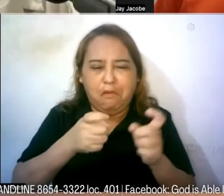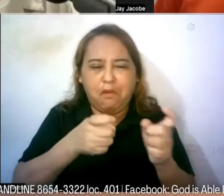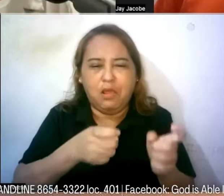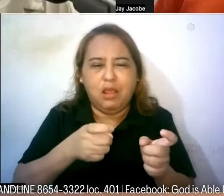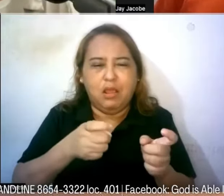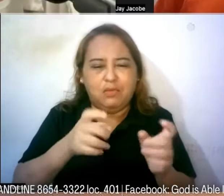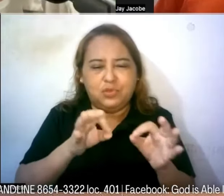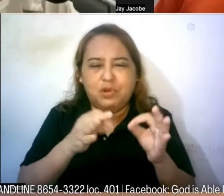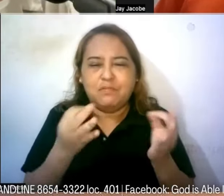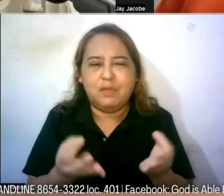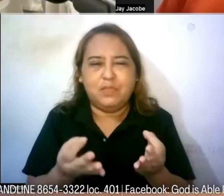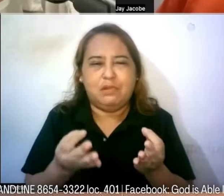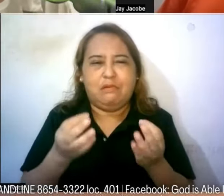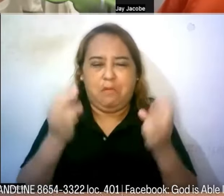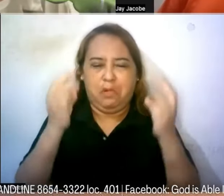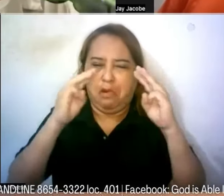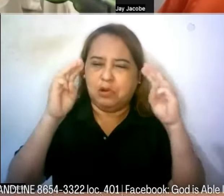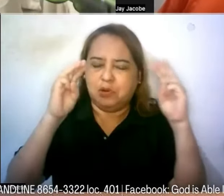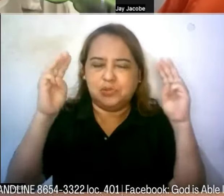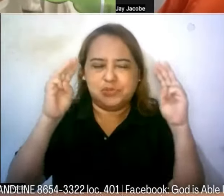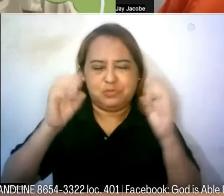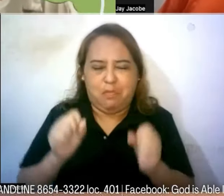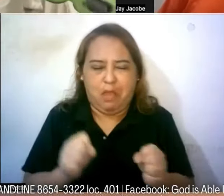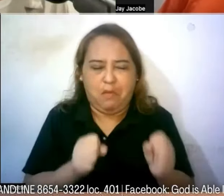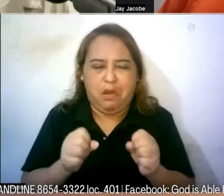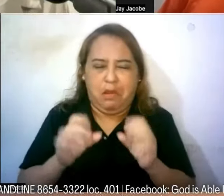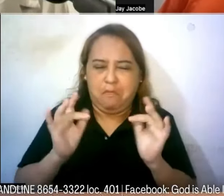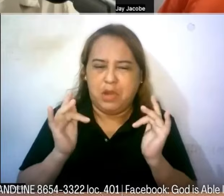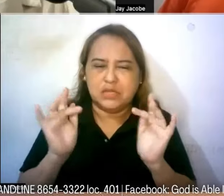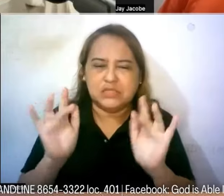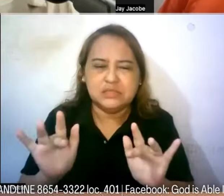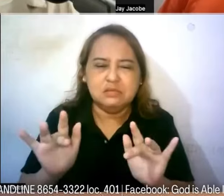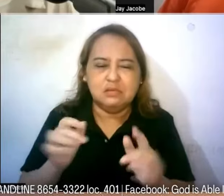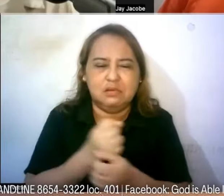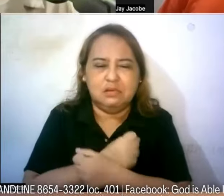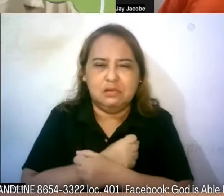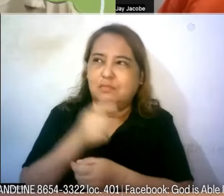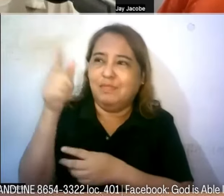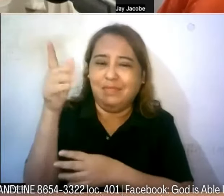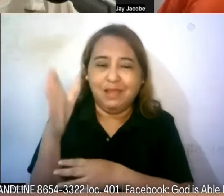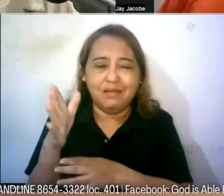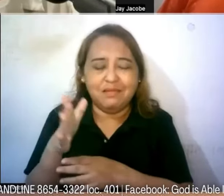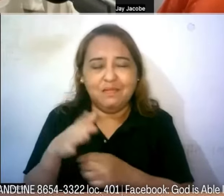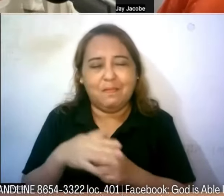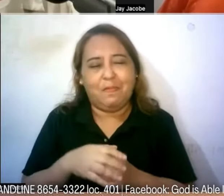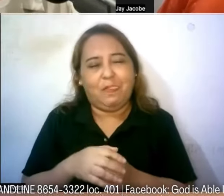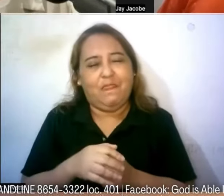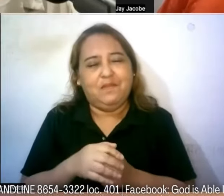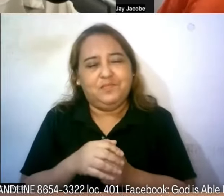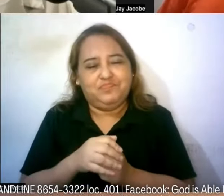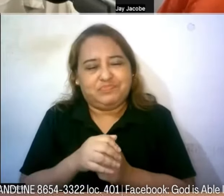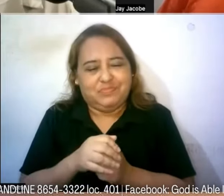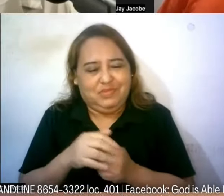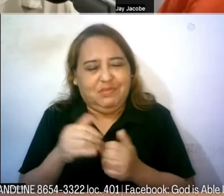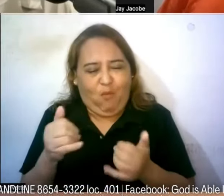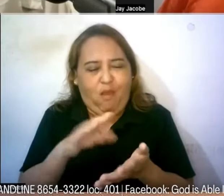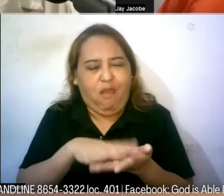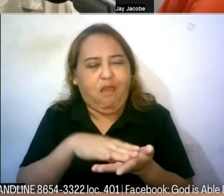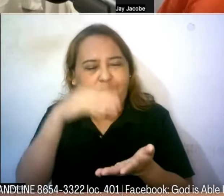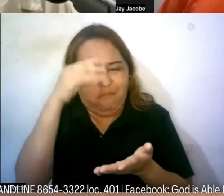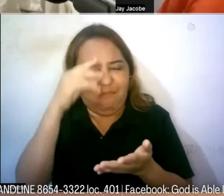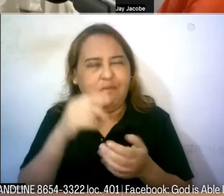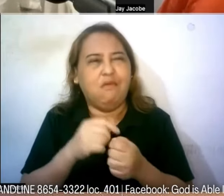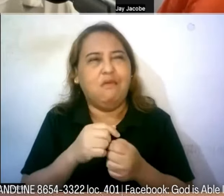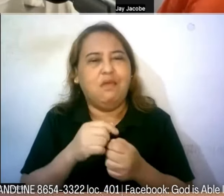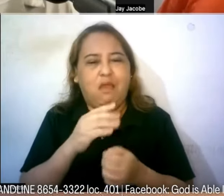of miraculous power and mercy and love ang Diyos at isa po yun sa mga napulot ko isa pa dito milagro yung